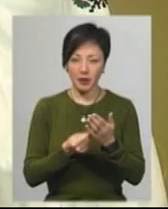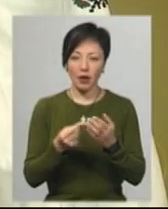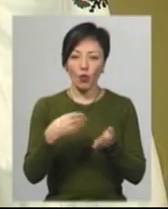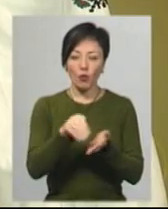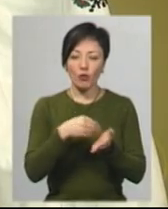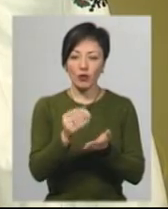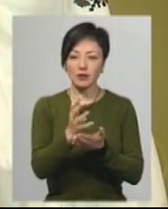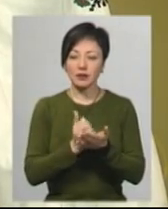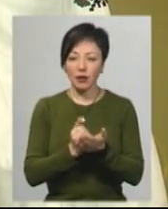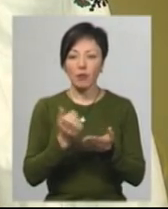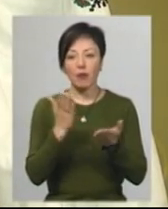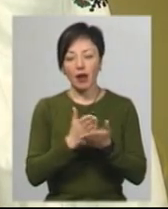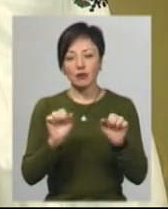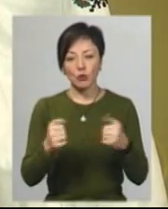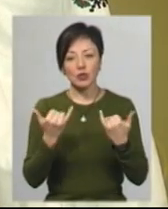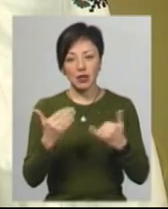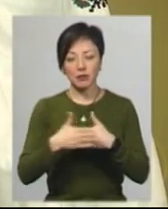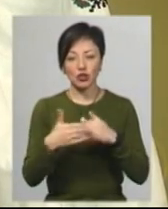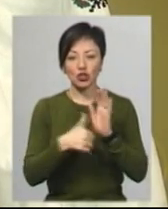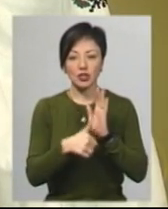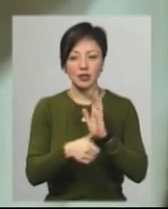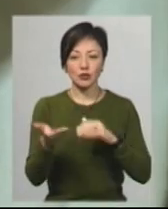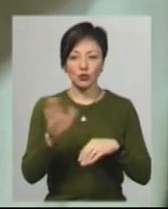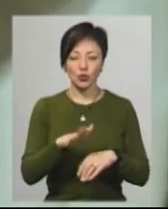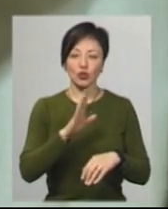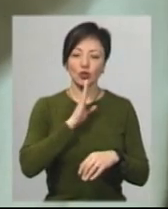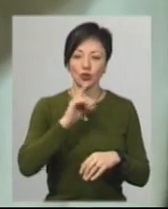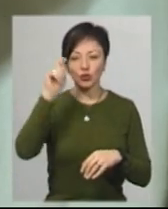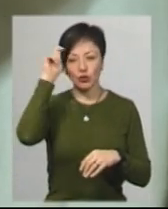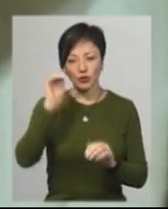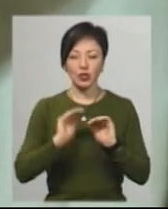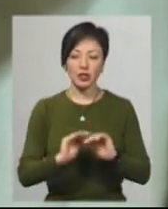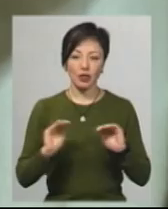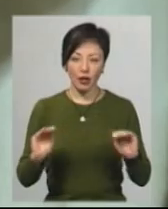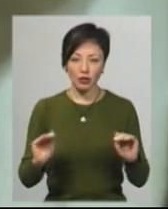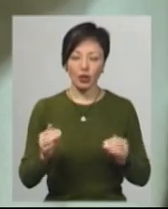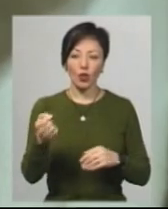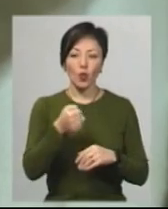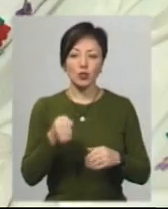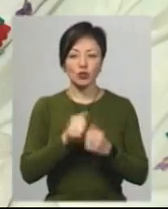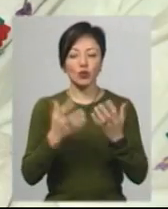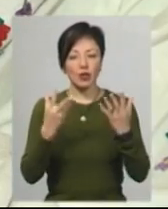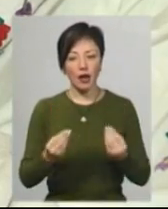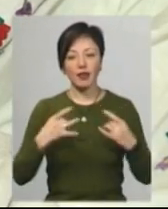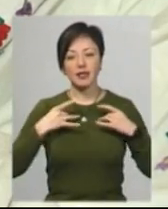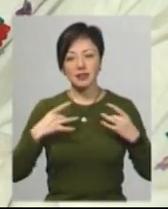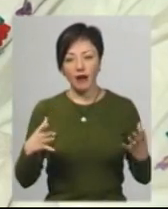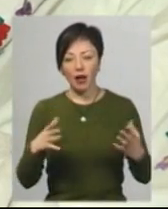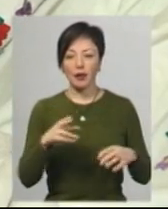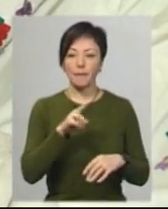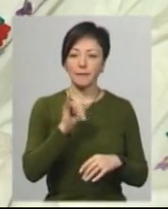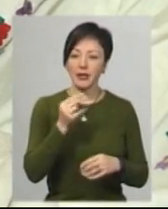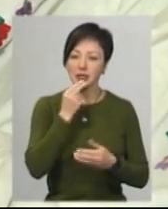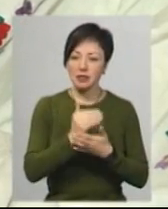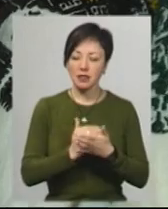речі для своєї колекції, коли має змогу. Зараз має близько 60 сорочок – жіночих, чоловічих, дитячих, які носили кожного дня, на свято, в піст, одягали на